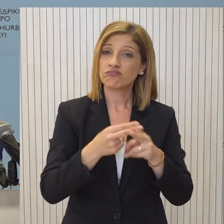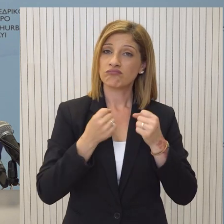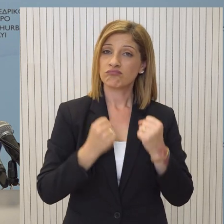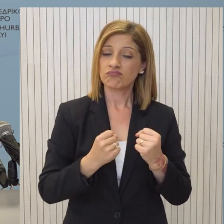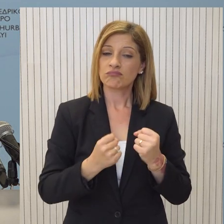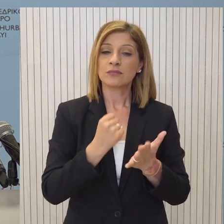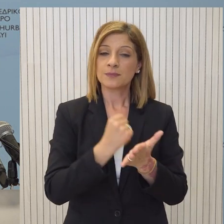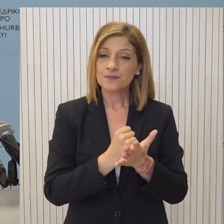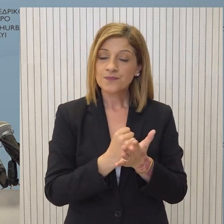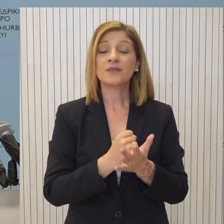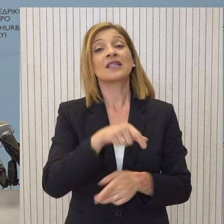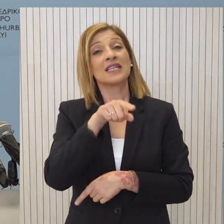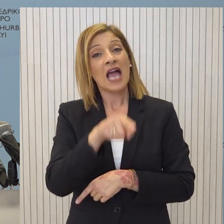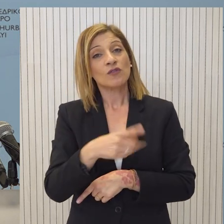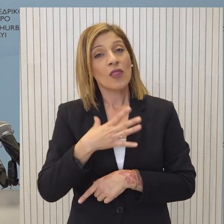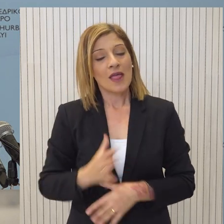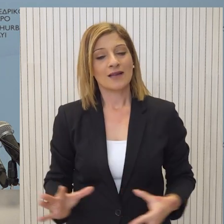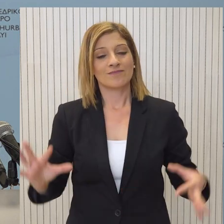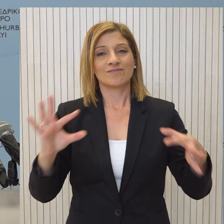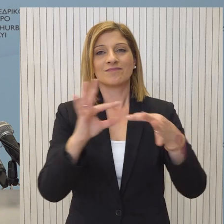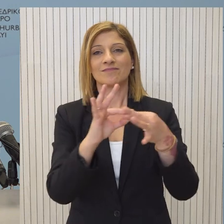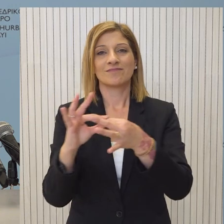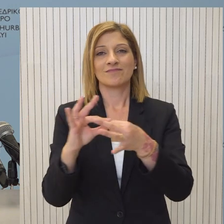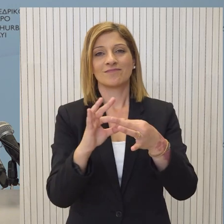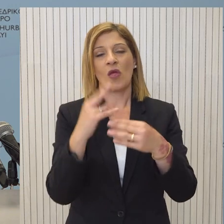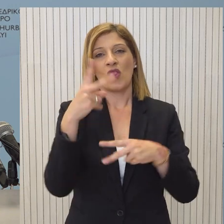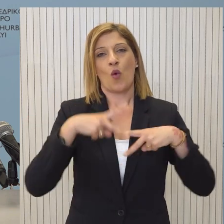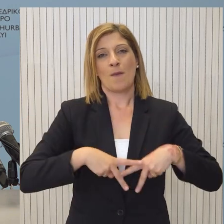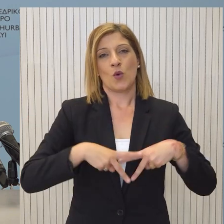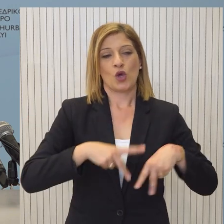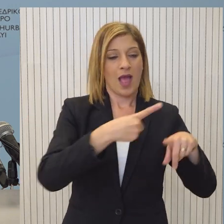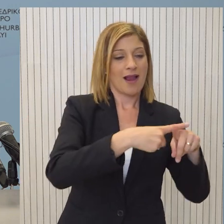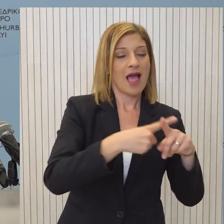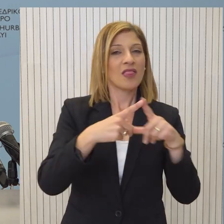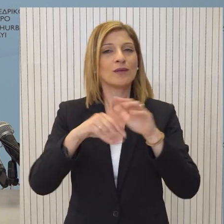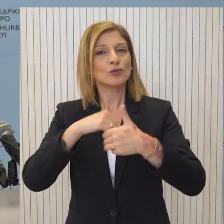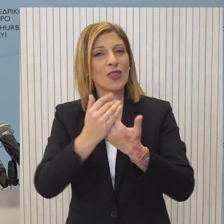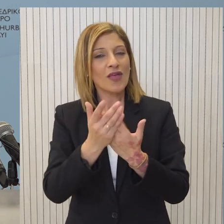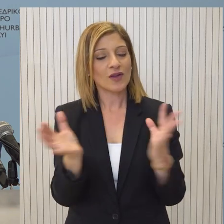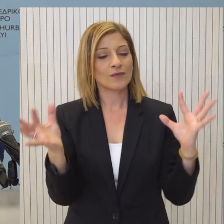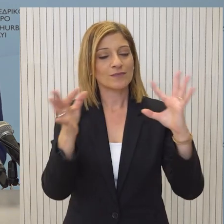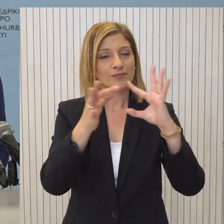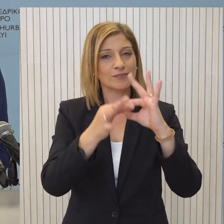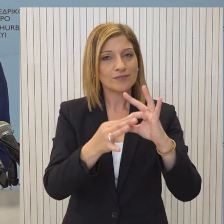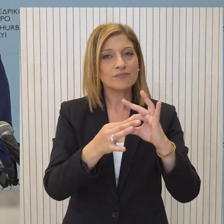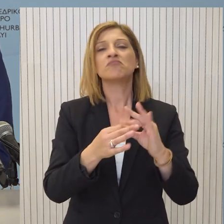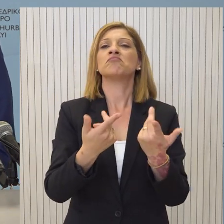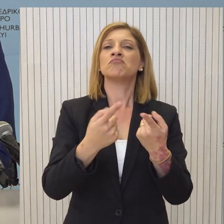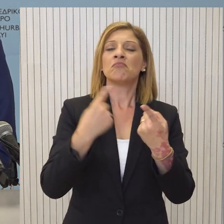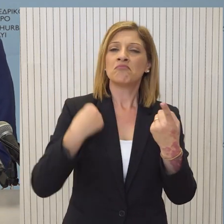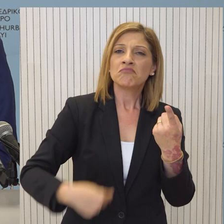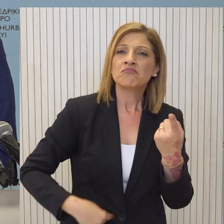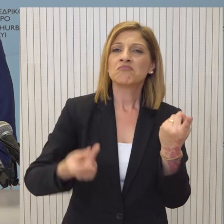αλλά διασφαλίζει την ίδια στιγμή την ενίσχυση της συνεργασίας των δύο Υπουργείων σε θέματα αμοιβείων ενδιαφέροντος, στα επίπεδα πρωτοβάθμιας,